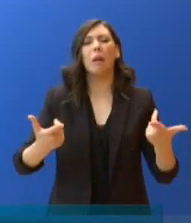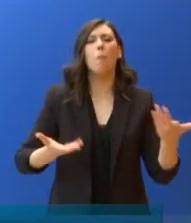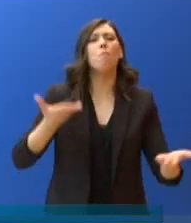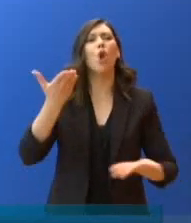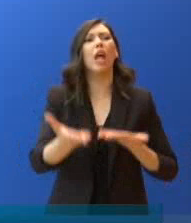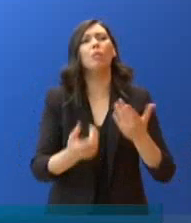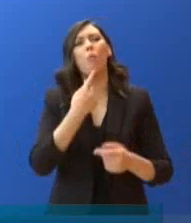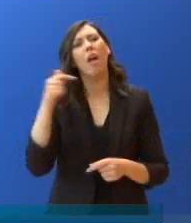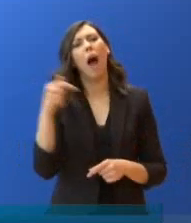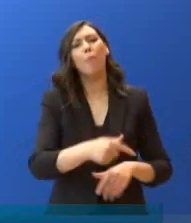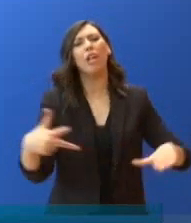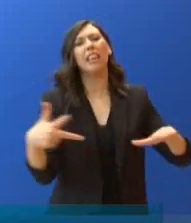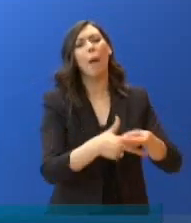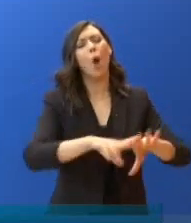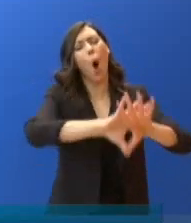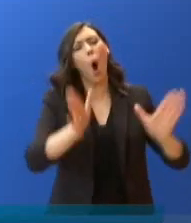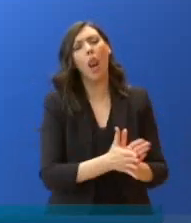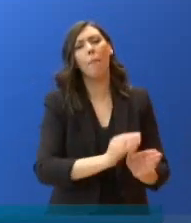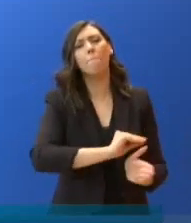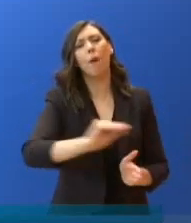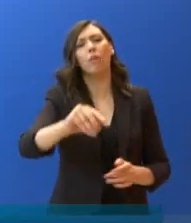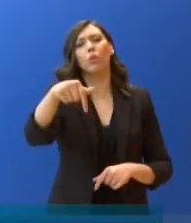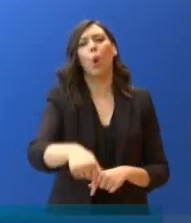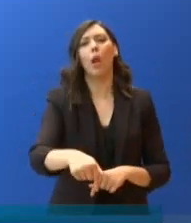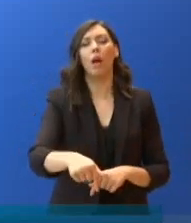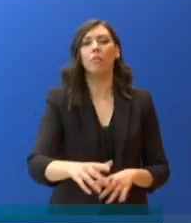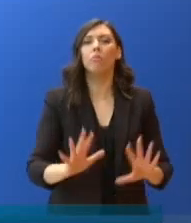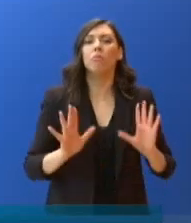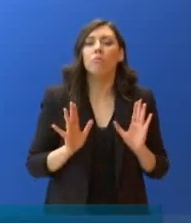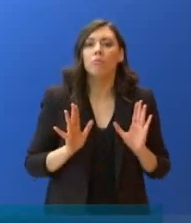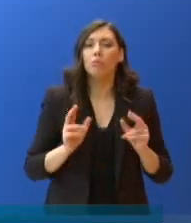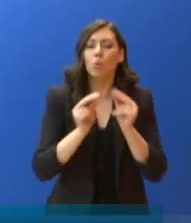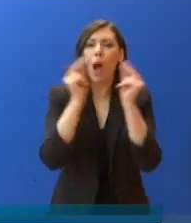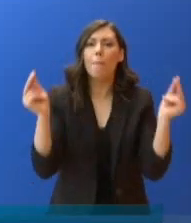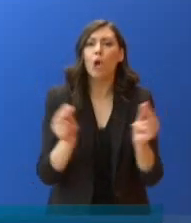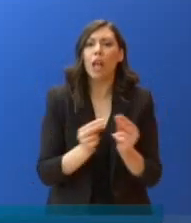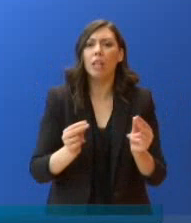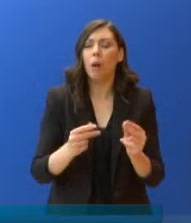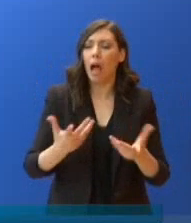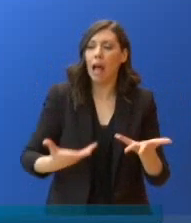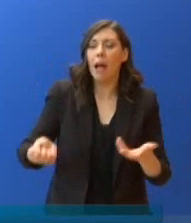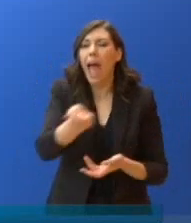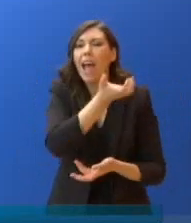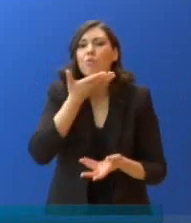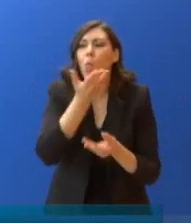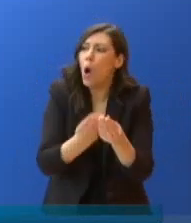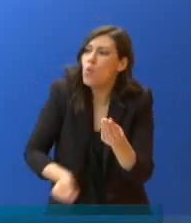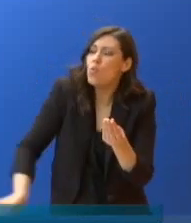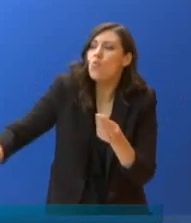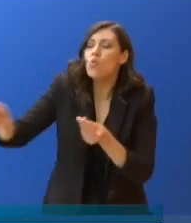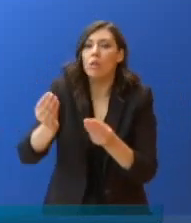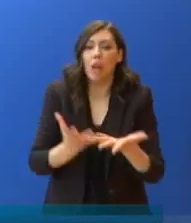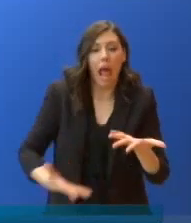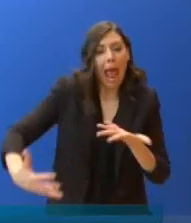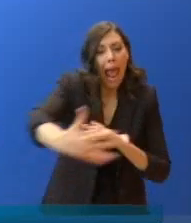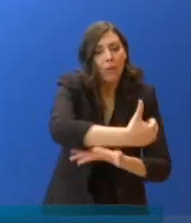όλων των ταμιακών διαθεσίμων της χώρας τώρα χωρίς να λαμβάνεται υπόψη ούτε η υστέρηση των εσόδων, ούτε η αύξηση των δαπανών